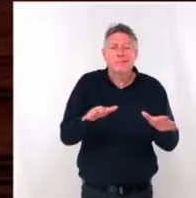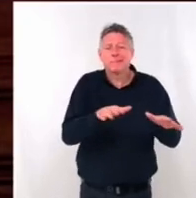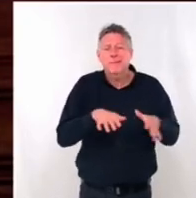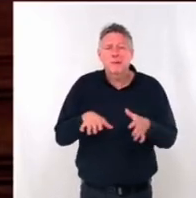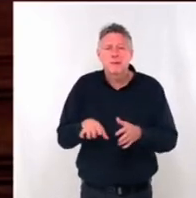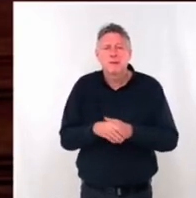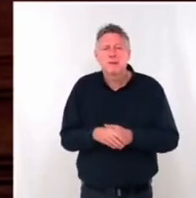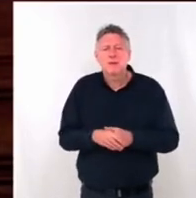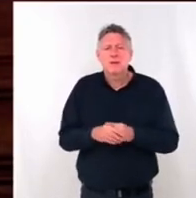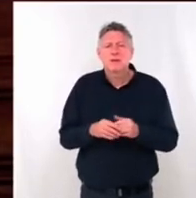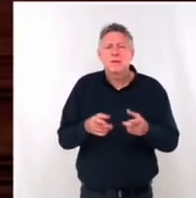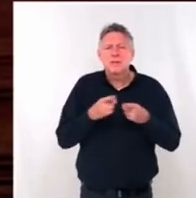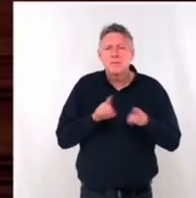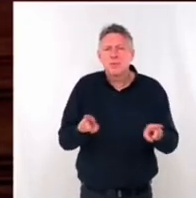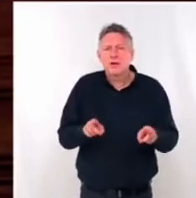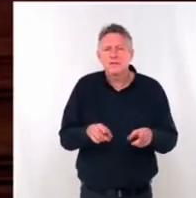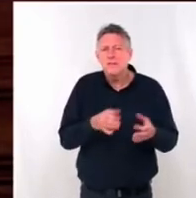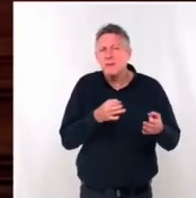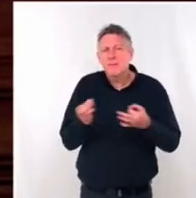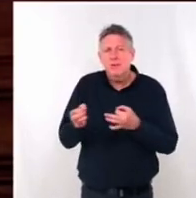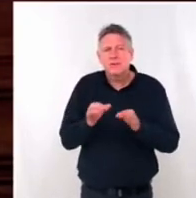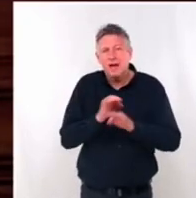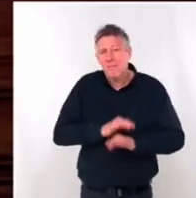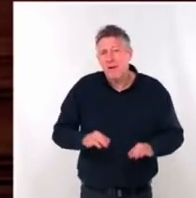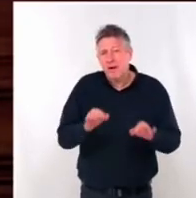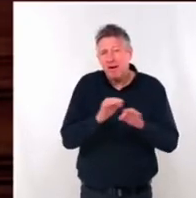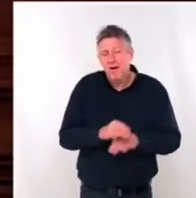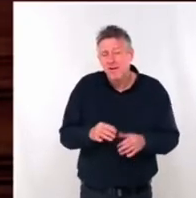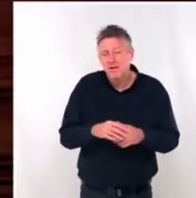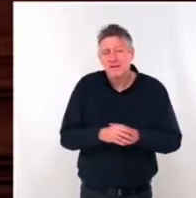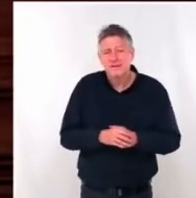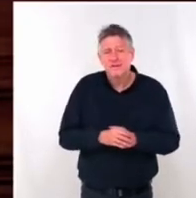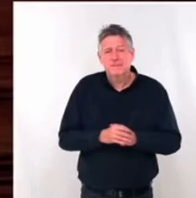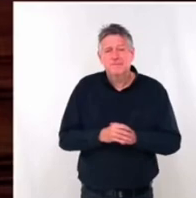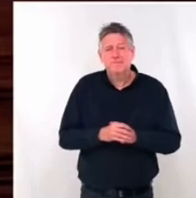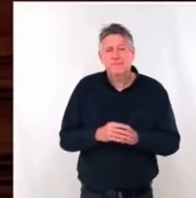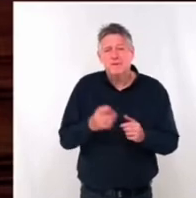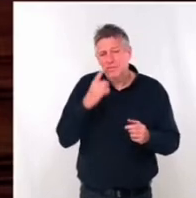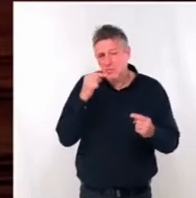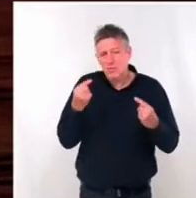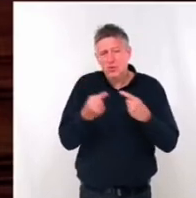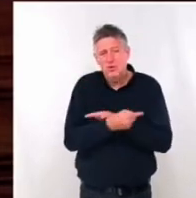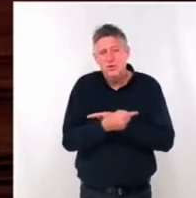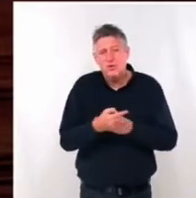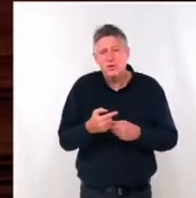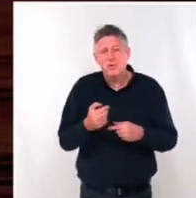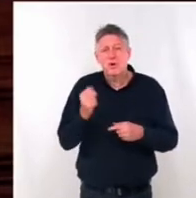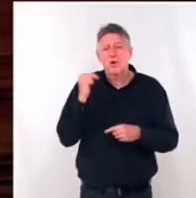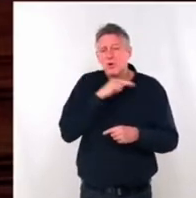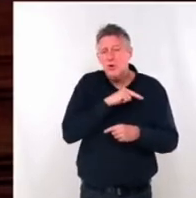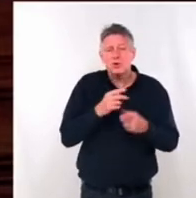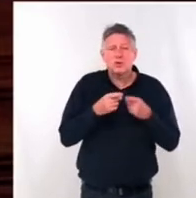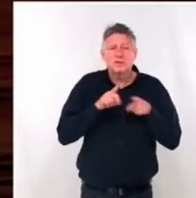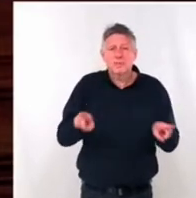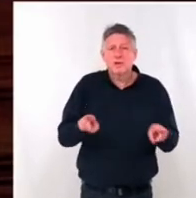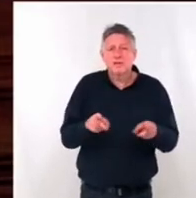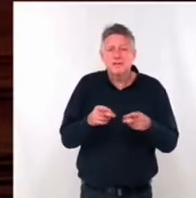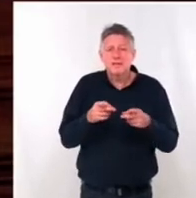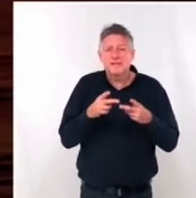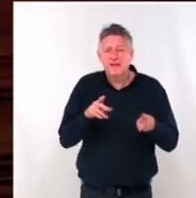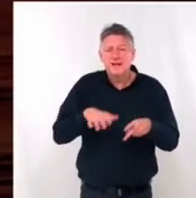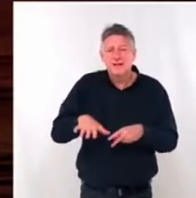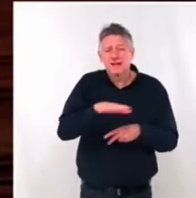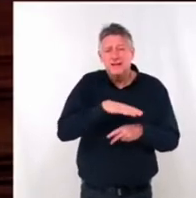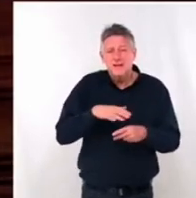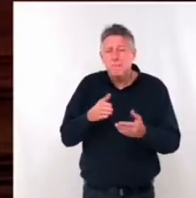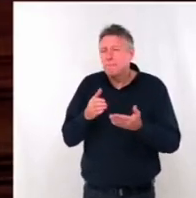de démocratie permanente en réalité. Vous avez, je dirais, l'inverse, déclenché une forme d'urgence démocratique dans cette ville parce que partout